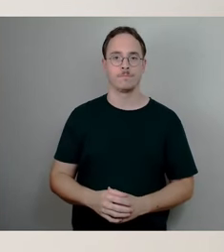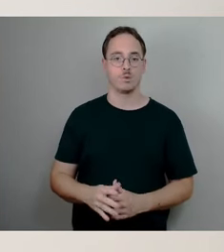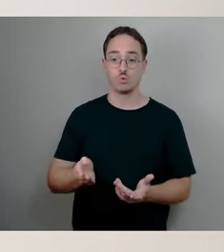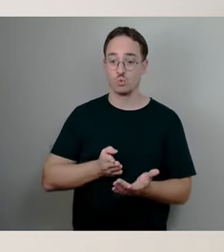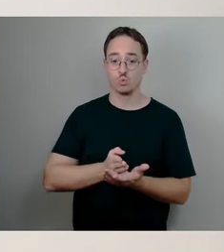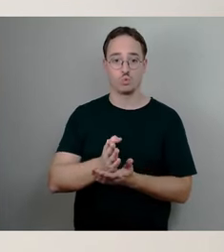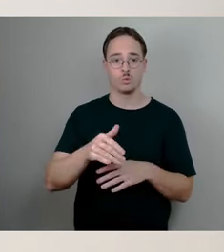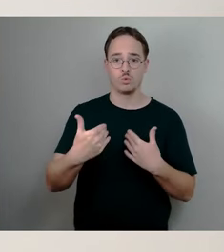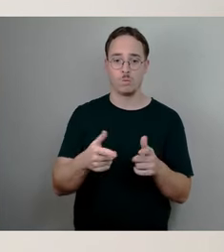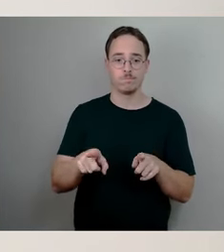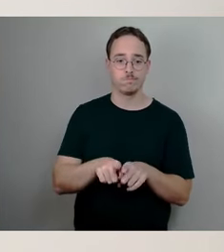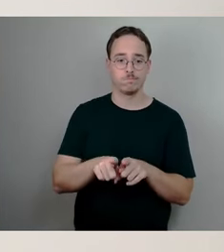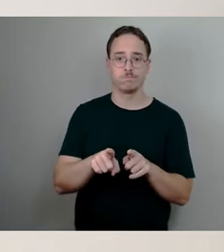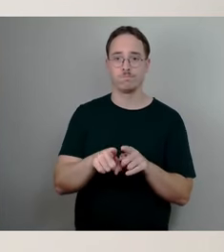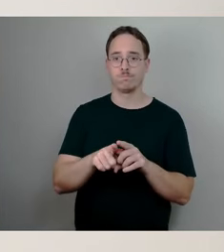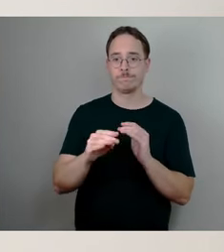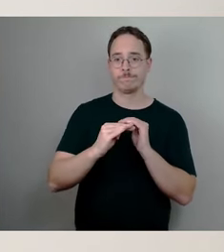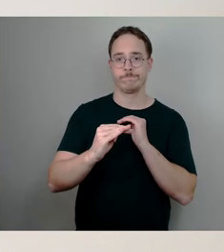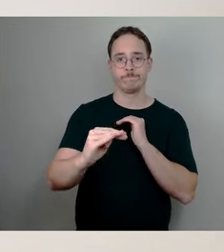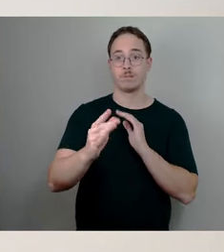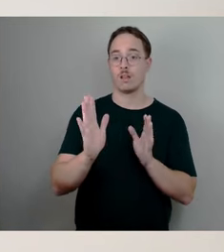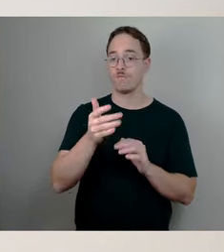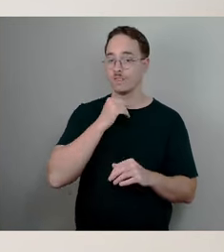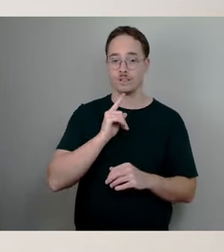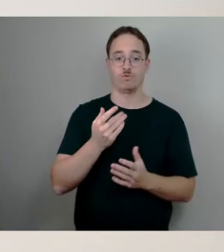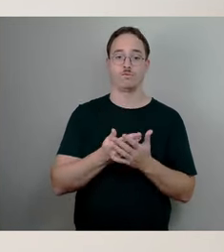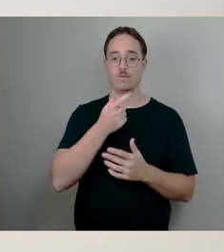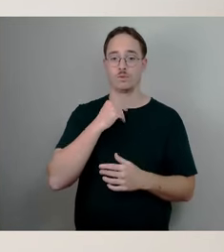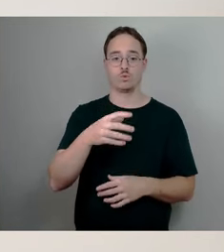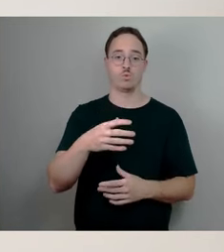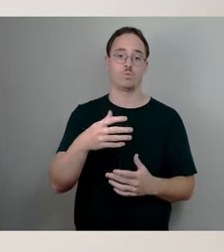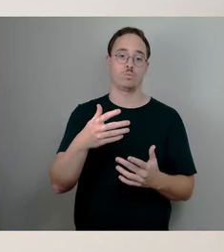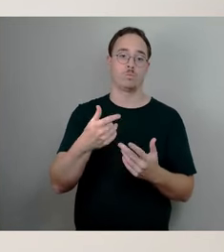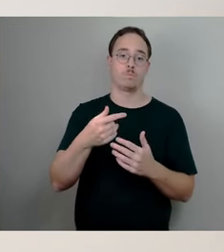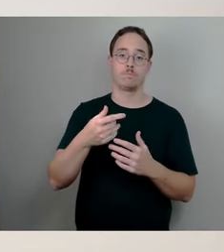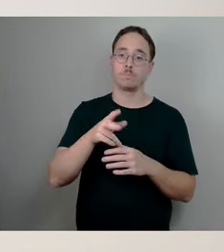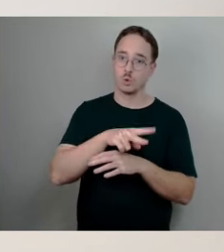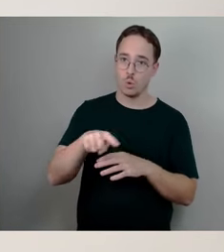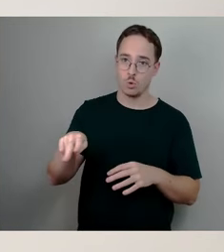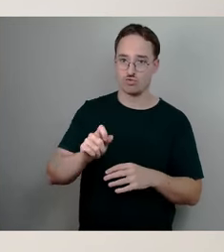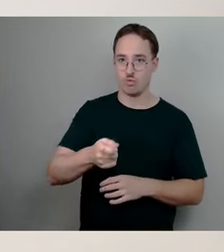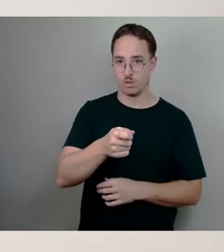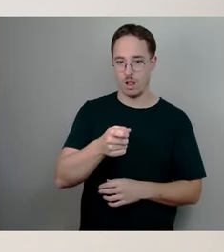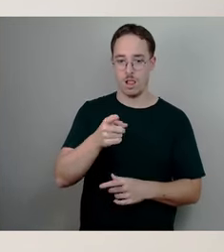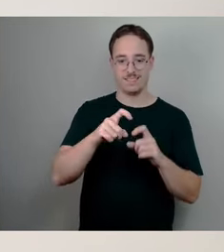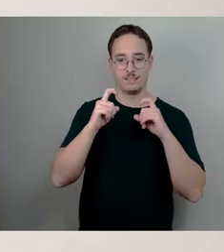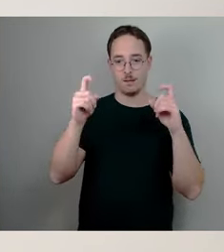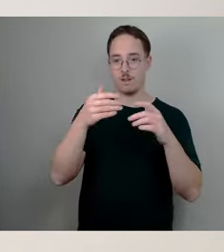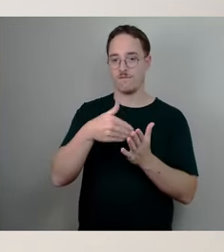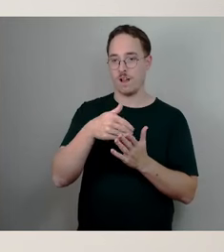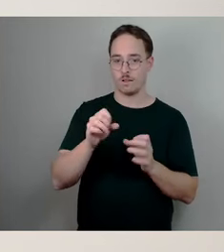deswegen arbeiten wir weiter dran, was das Thema Betreuungsschlüssel angeht. Das werden wir aber nur lösen können, das Thema